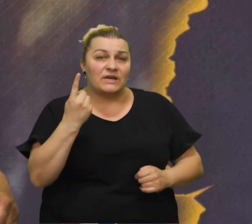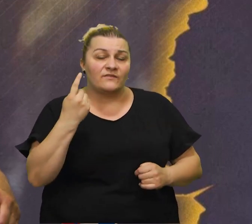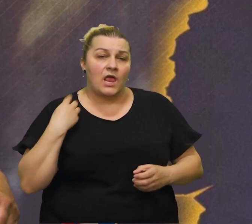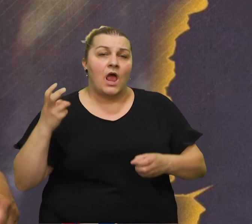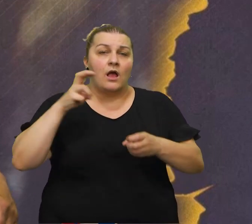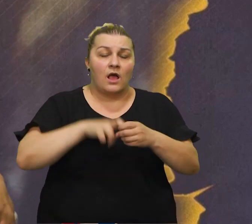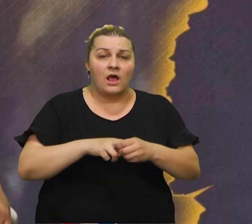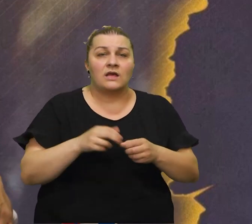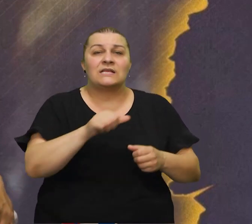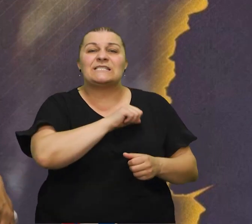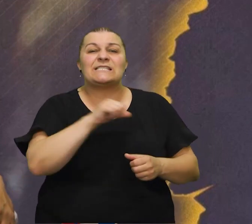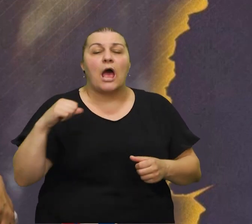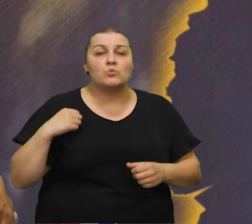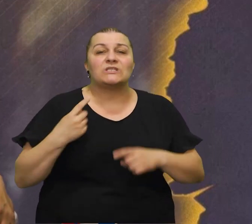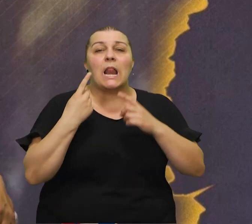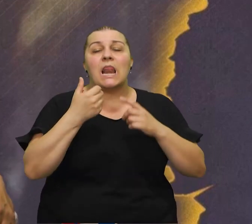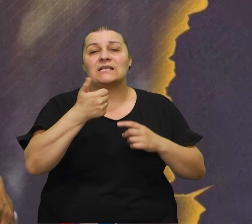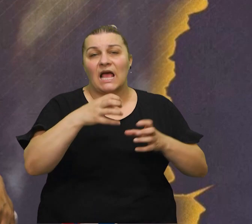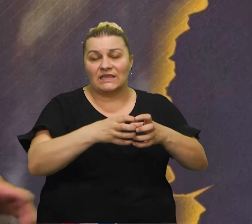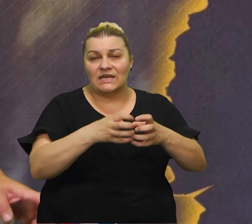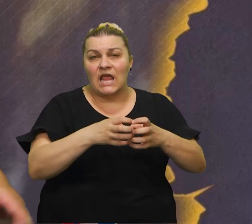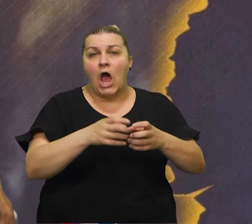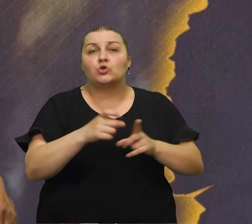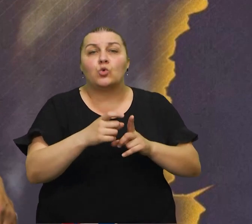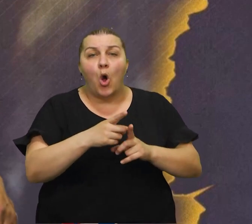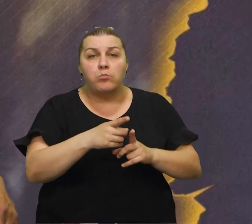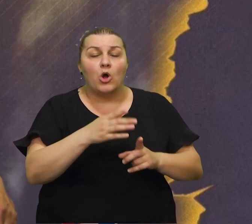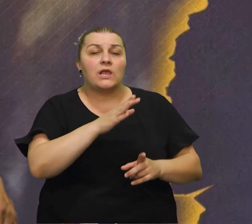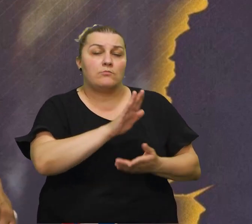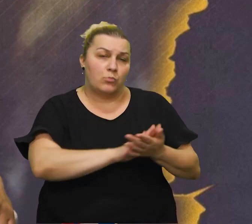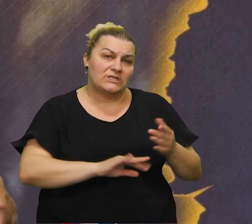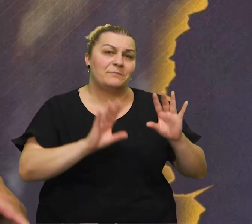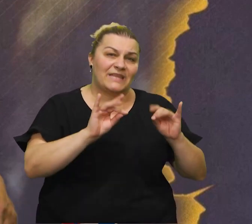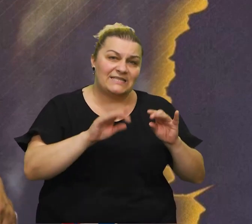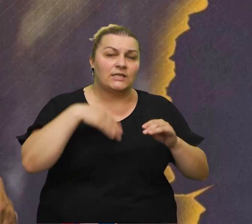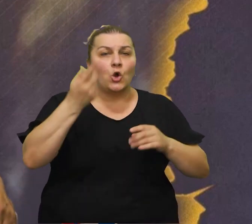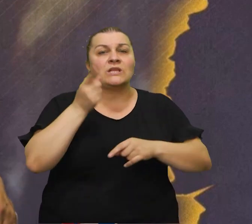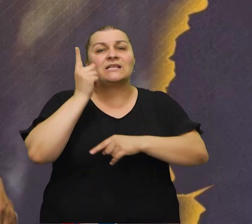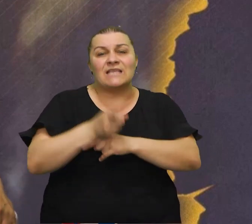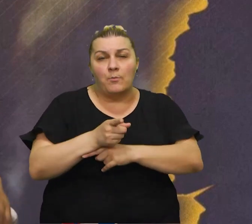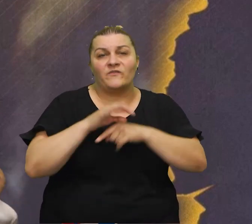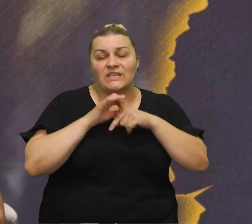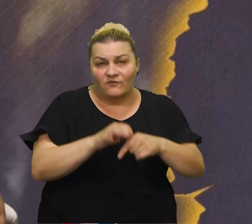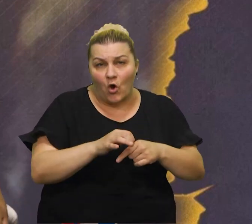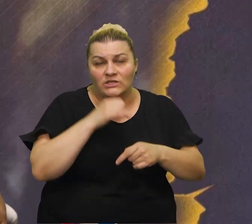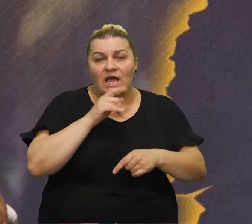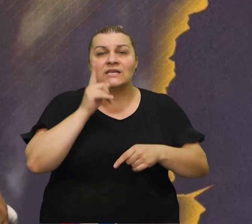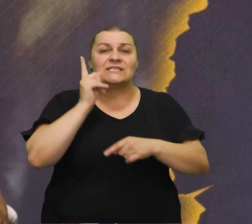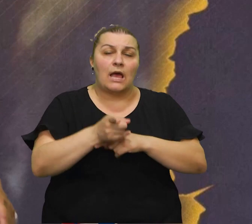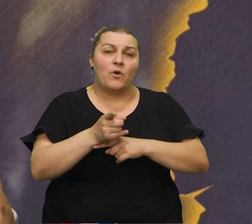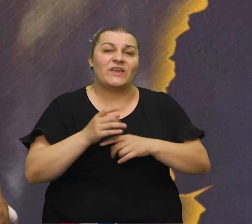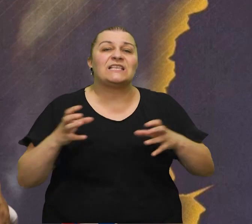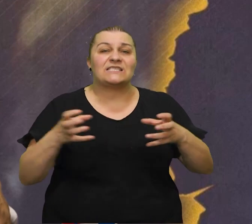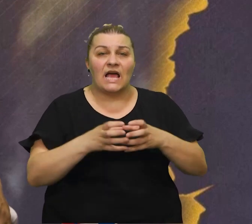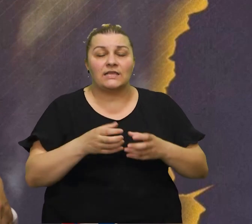ulazio u samostalno satnije od Dugopolje postajem desetni posle zapojednih voda i zapojednih